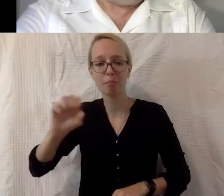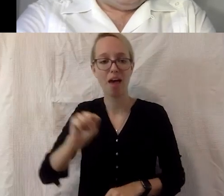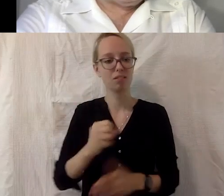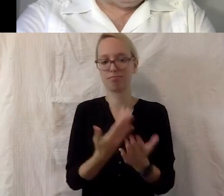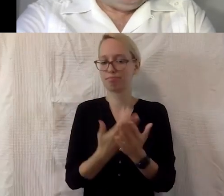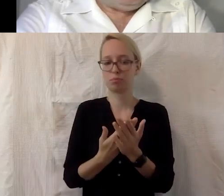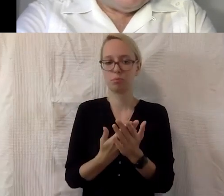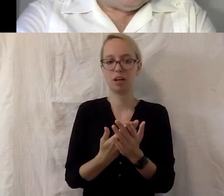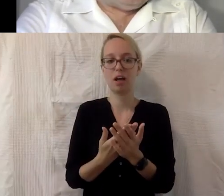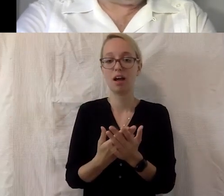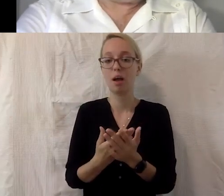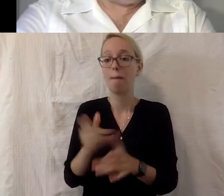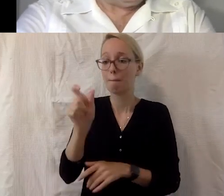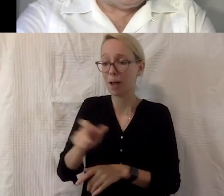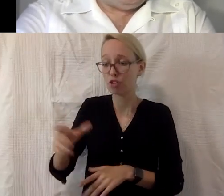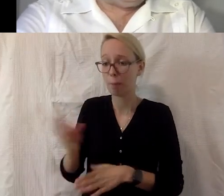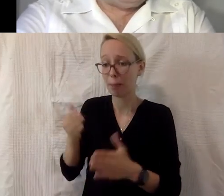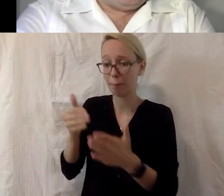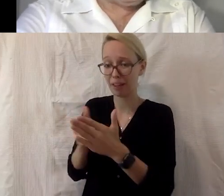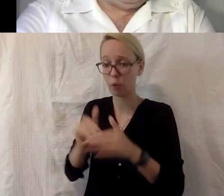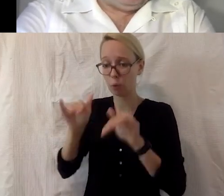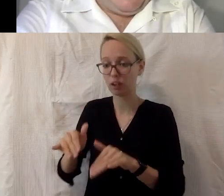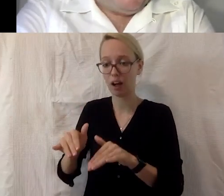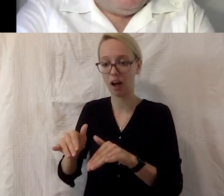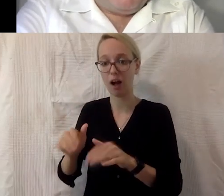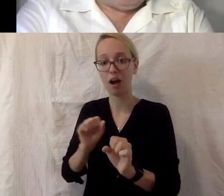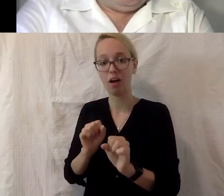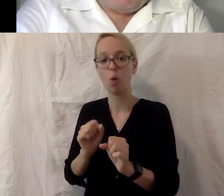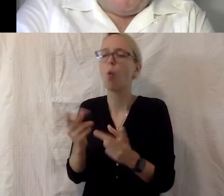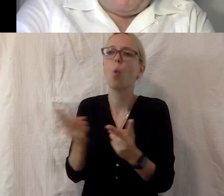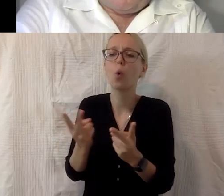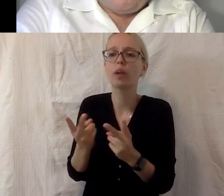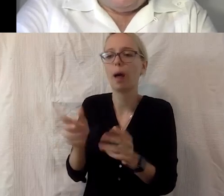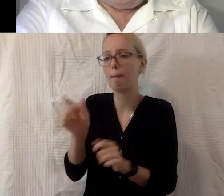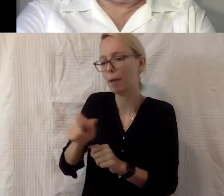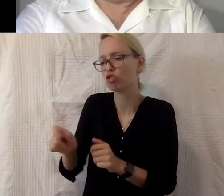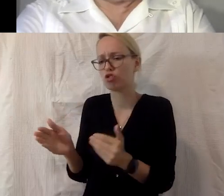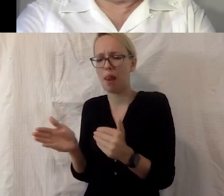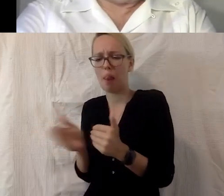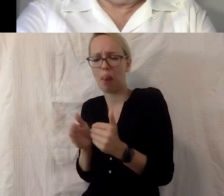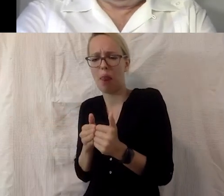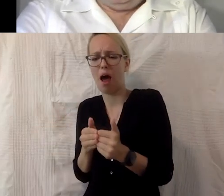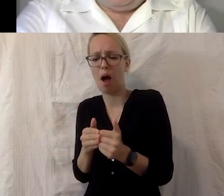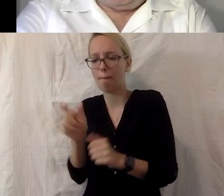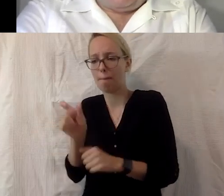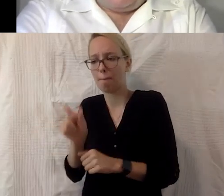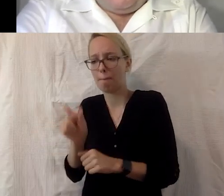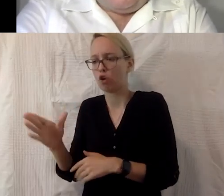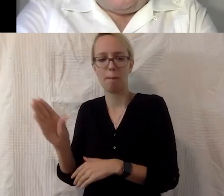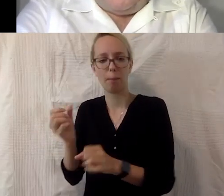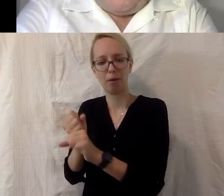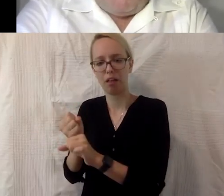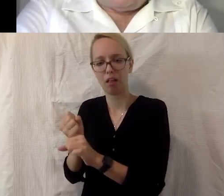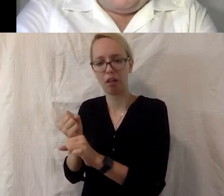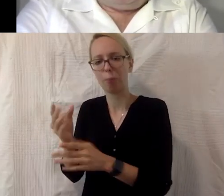jetzt von Menschen mit Behinderungen oder eben von Menschen, die sehr eng mit Menschen mit Behinderung zusammenarbeiten, dann entstanden.